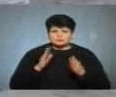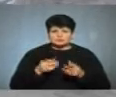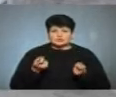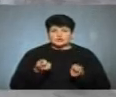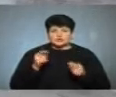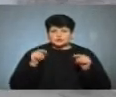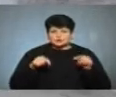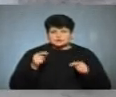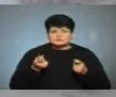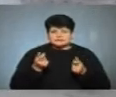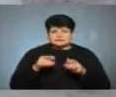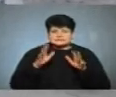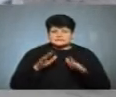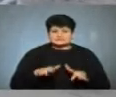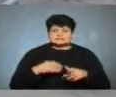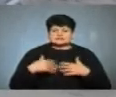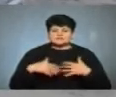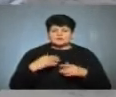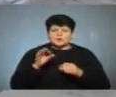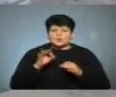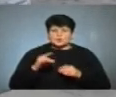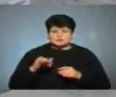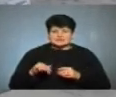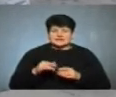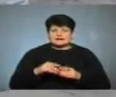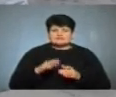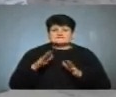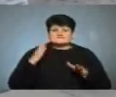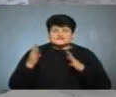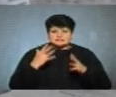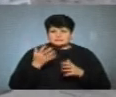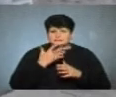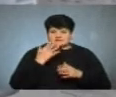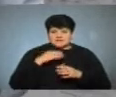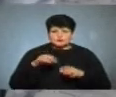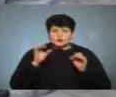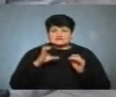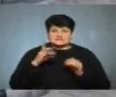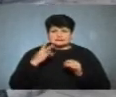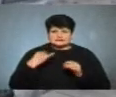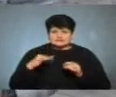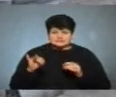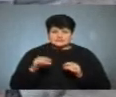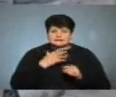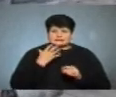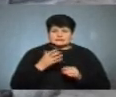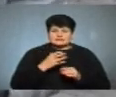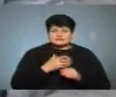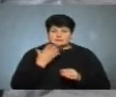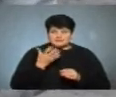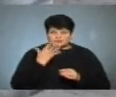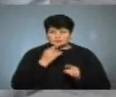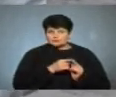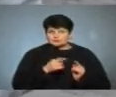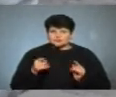сніг. Слабка ожелить, на дорогах буде ожеледиться. Вітер південно-східний 9-14 метрів за секунду. Температура впродовж доби буде